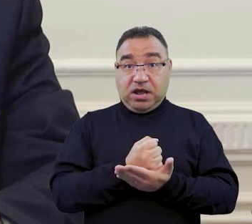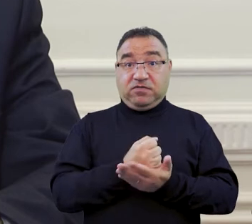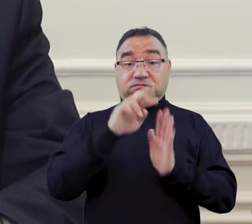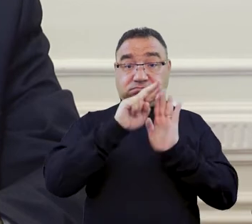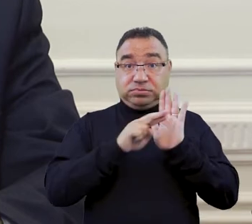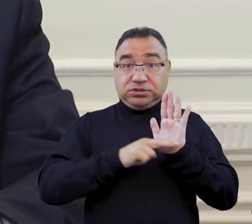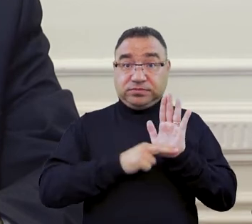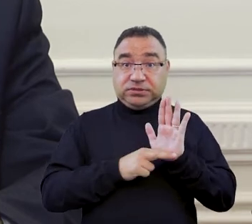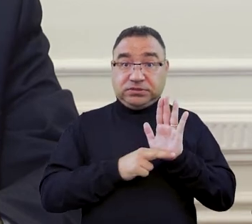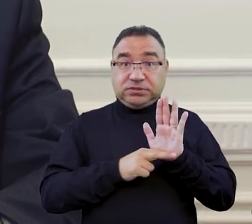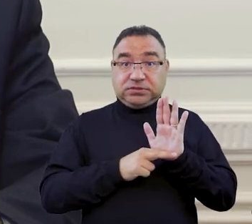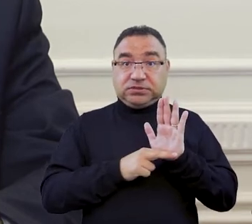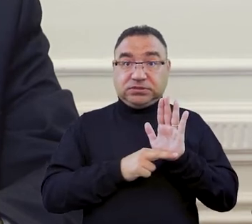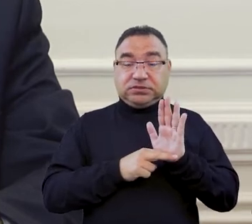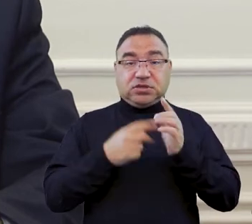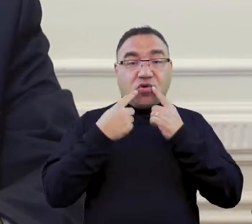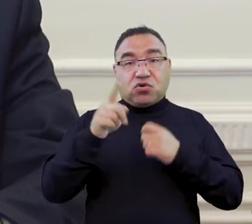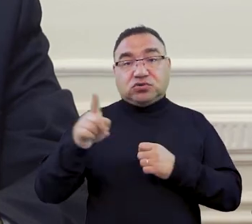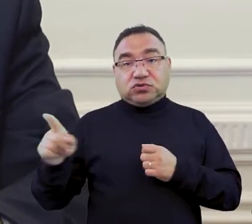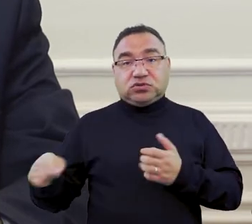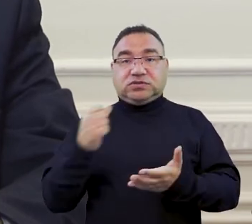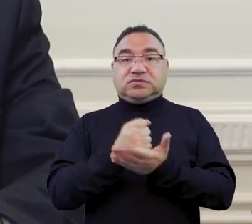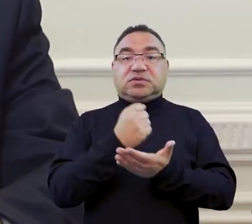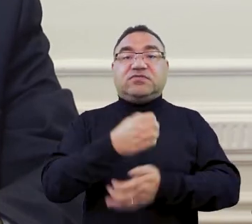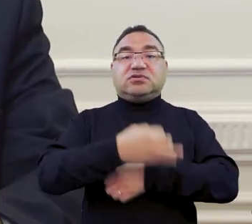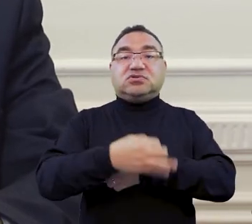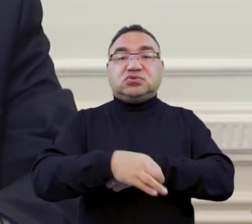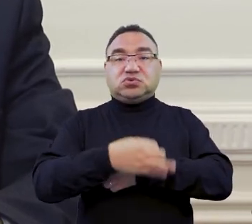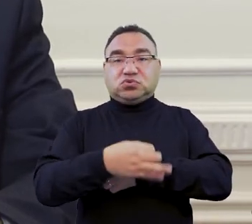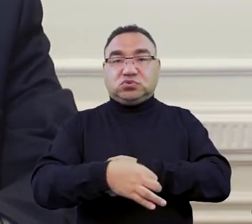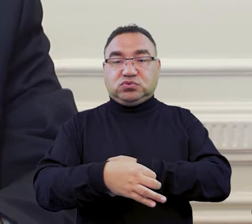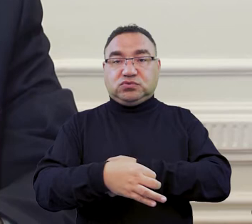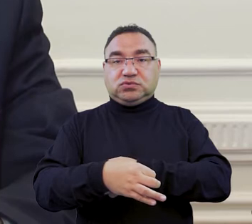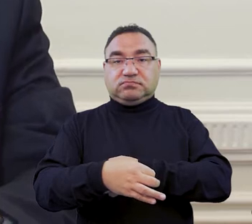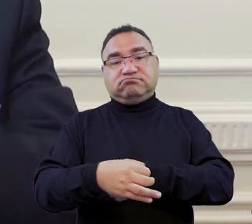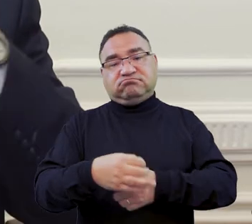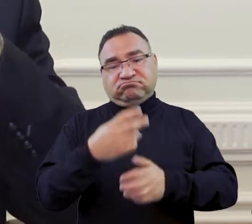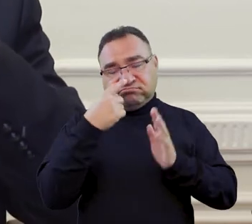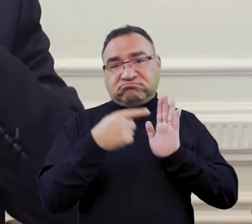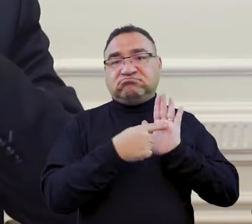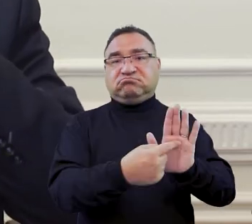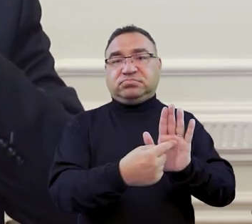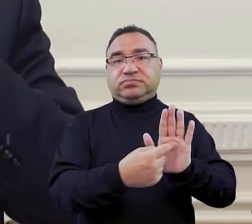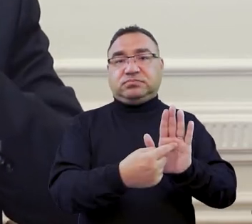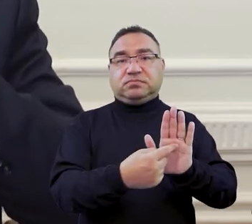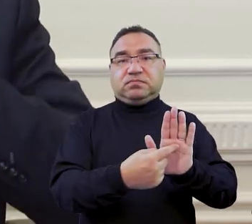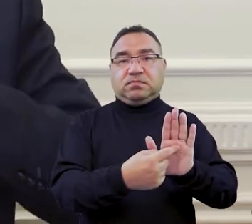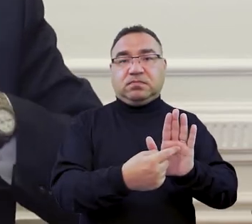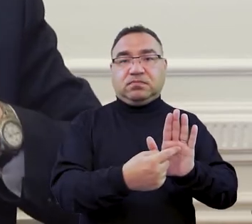nauce oraz przepisy rozporządzenia w sprawie studiów mówią o tym, że